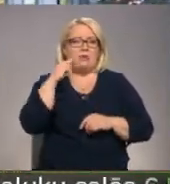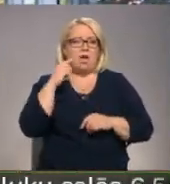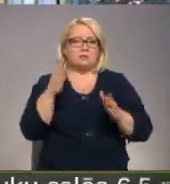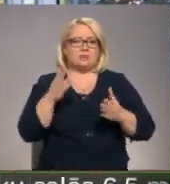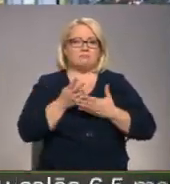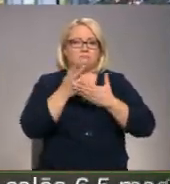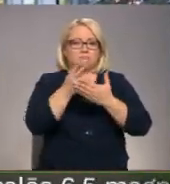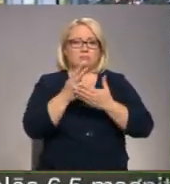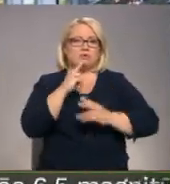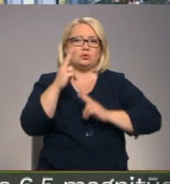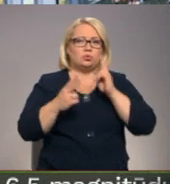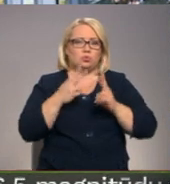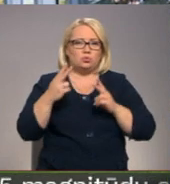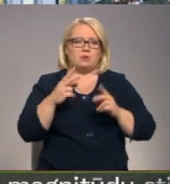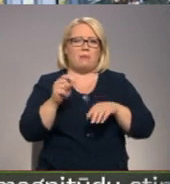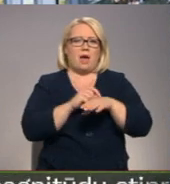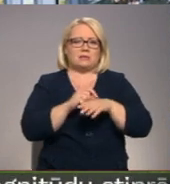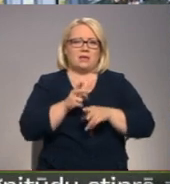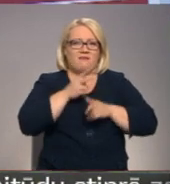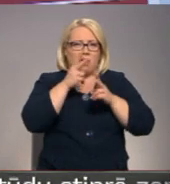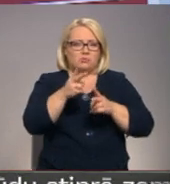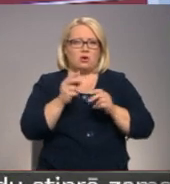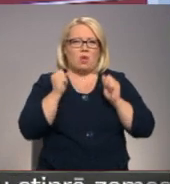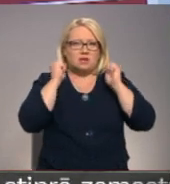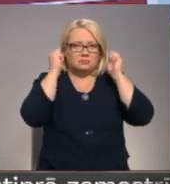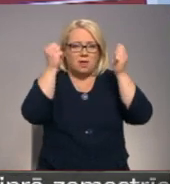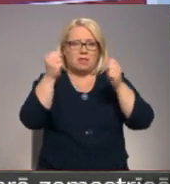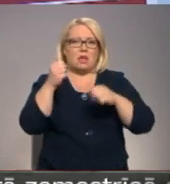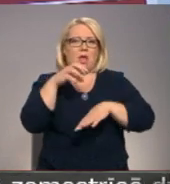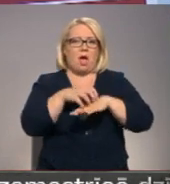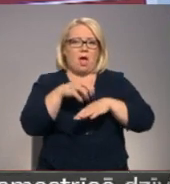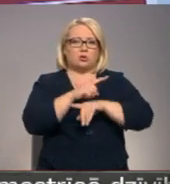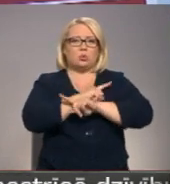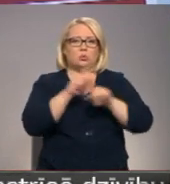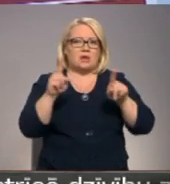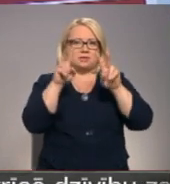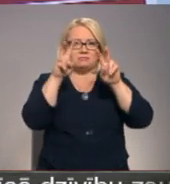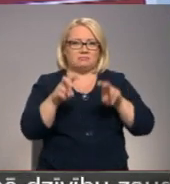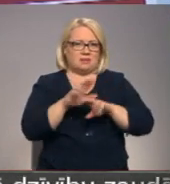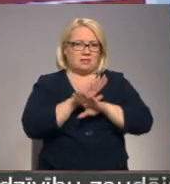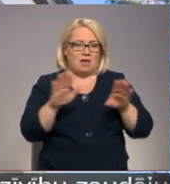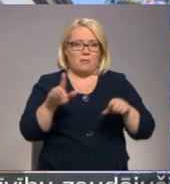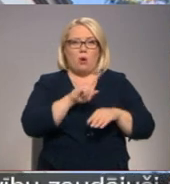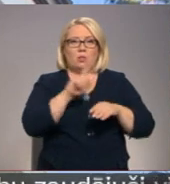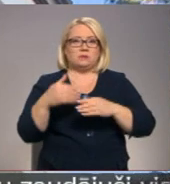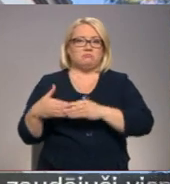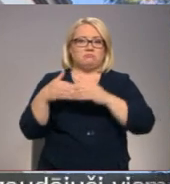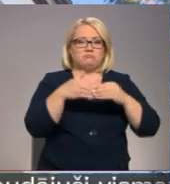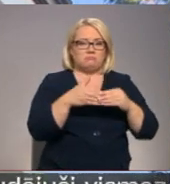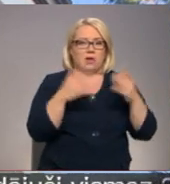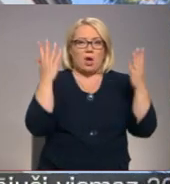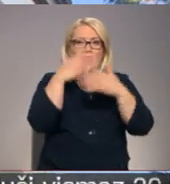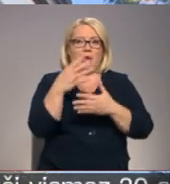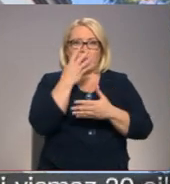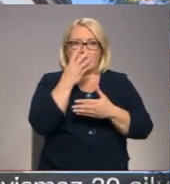aizvest ar sūdzībām par asiņu vēmšanu un augstu asins spiedienu, Mediķi uzreiz viņu neizmeklēja un līdz pārvešanai uz reanimāciju